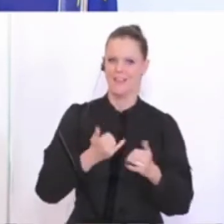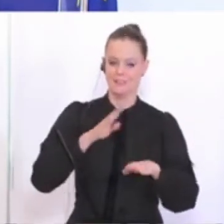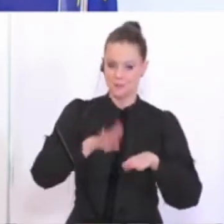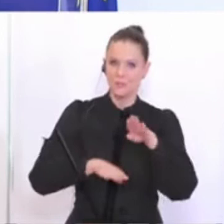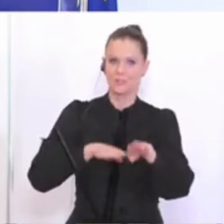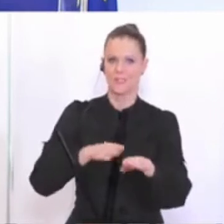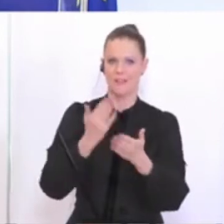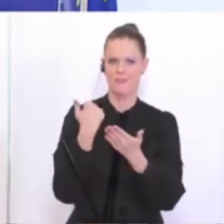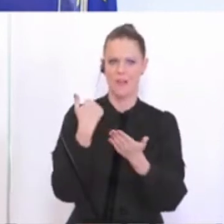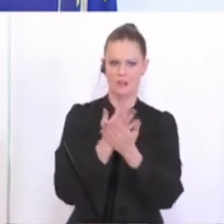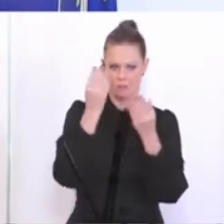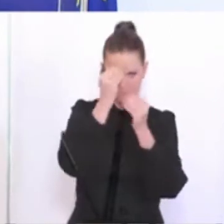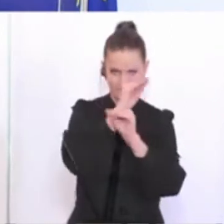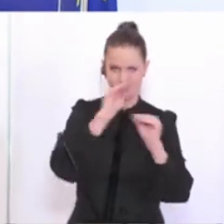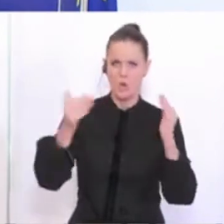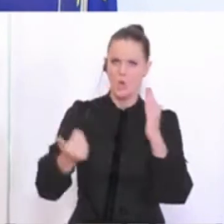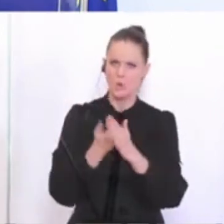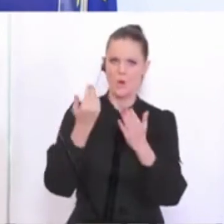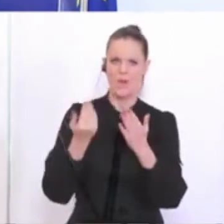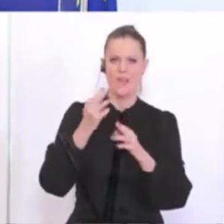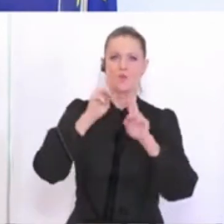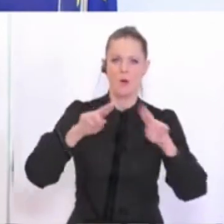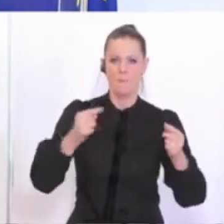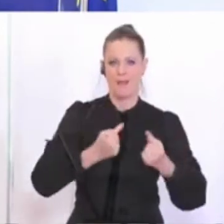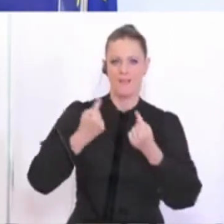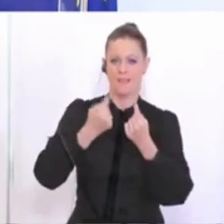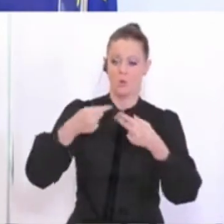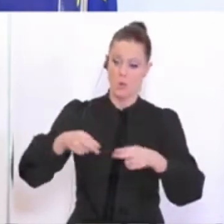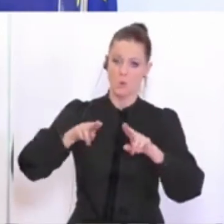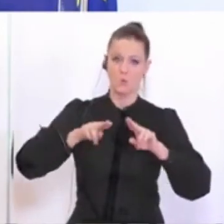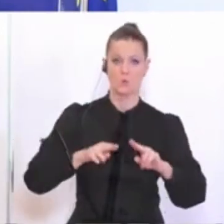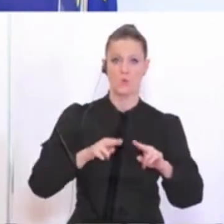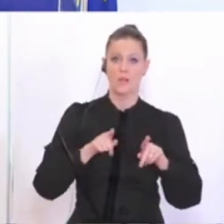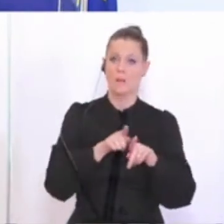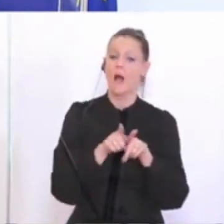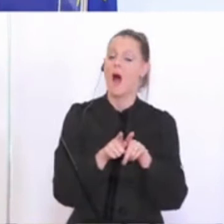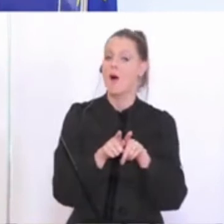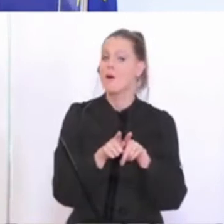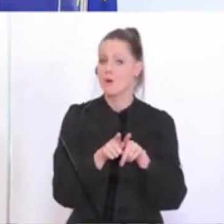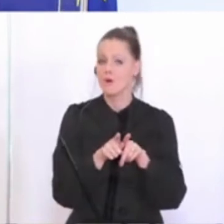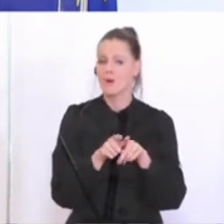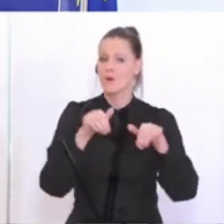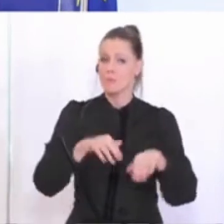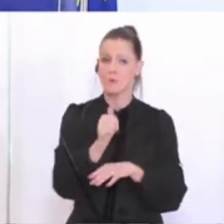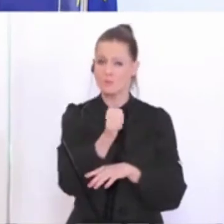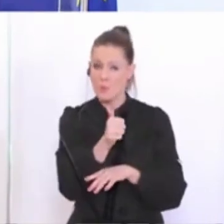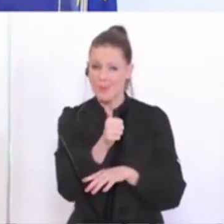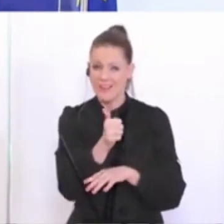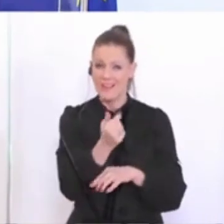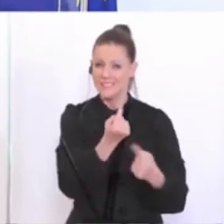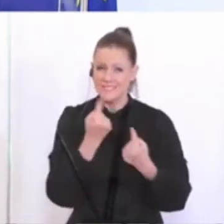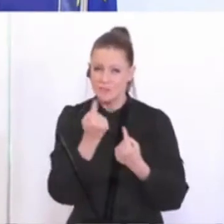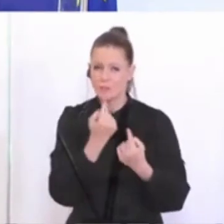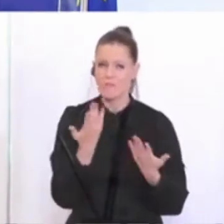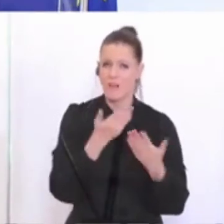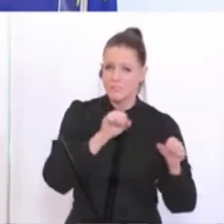angekündigt haben, zu dieser neuen Normalität zurückzukehren. Das heißt aber da eben auch immer die Beurteilung der Lage, was